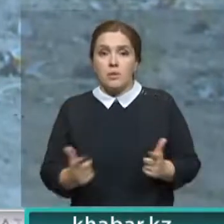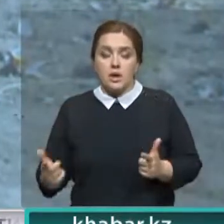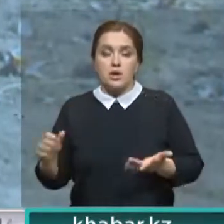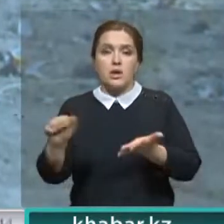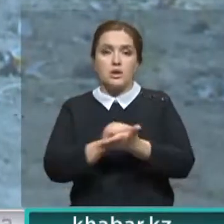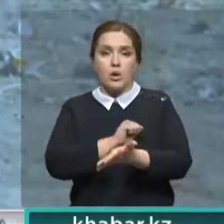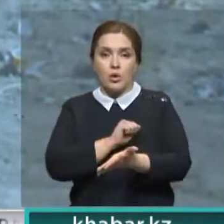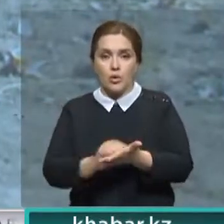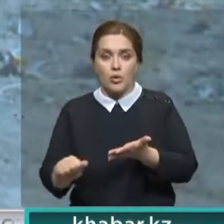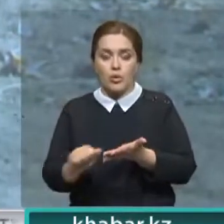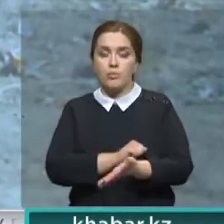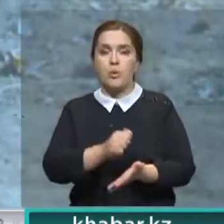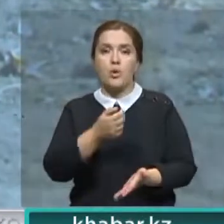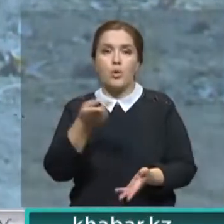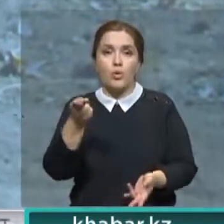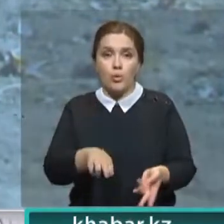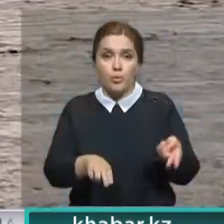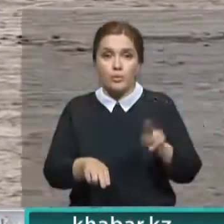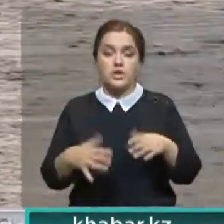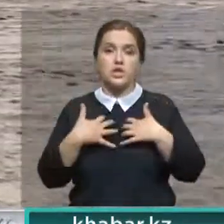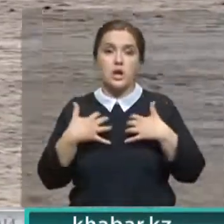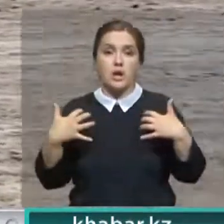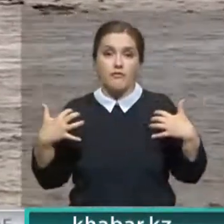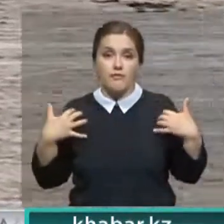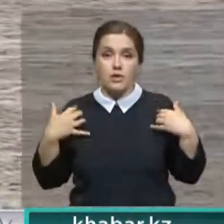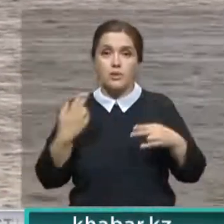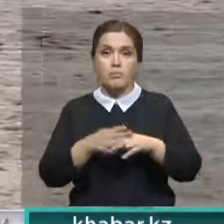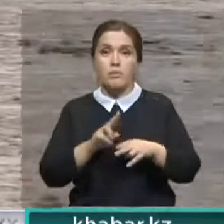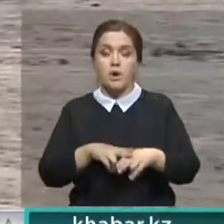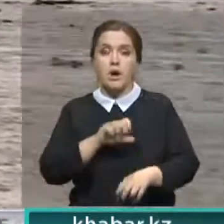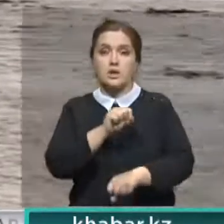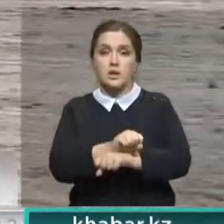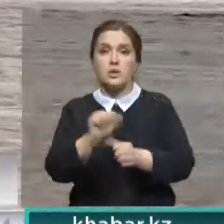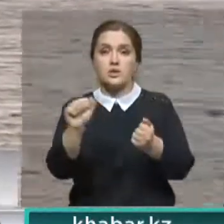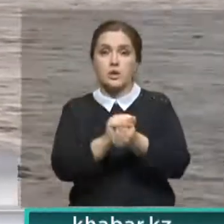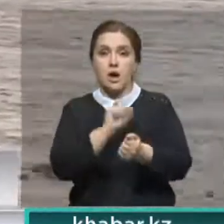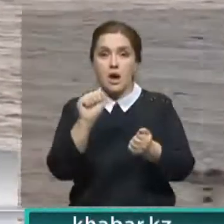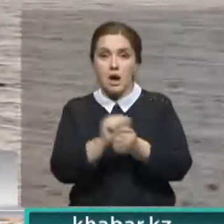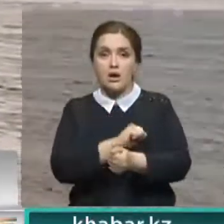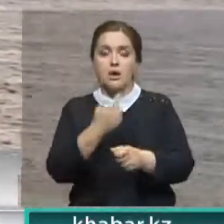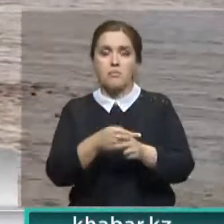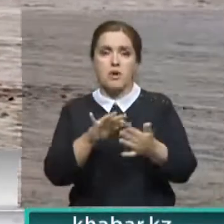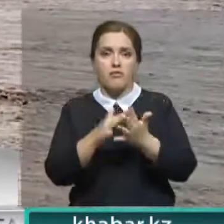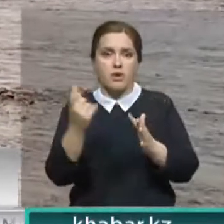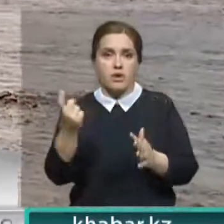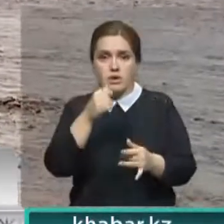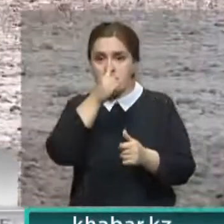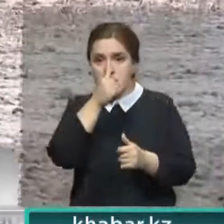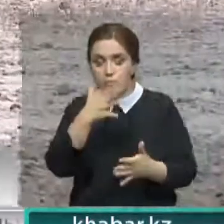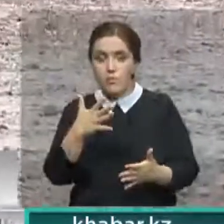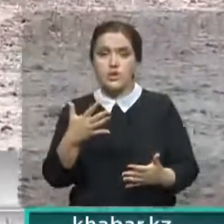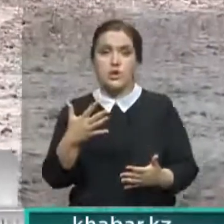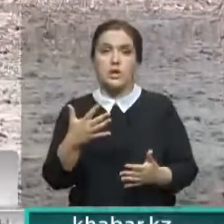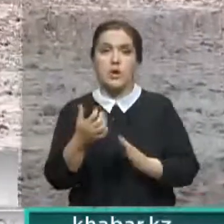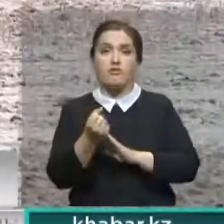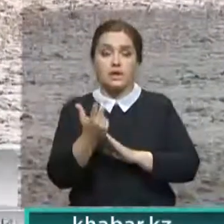там готовят соответствующие документы. Падешь животных в районе хоть и остановлен, но засуха по-прежнему связывает фермерам руки.